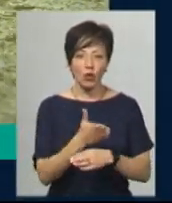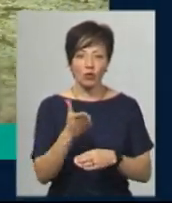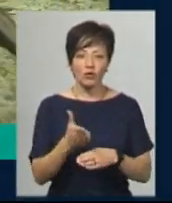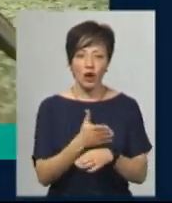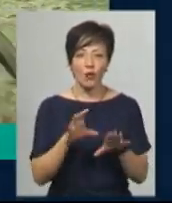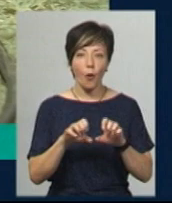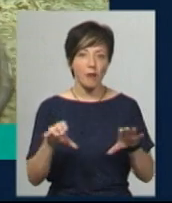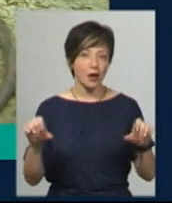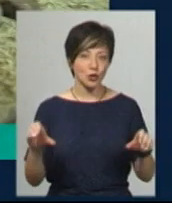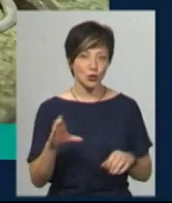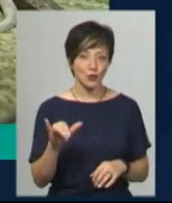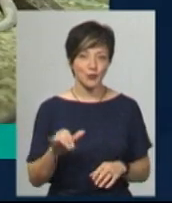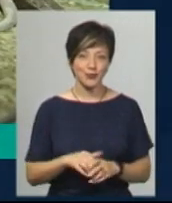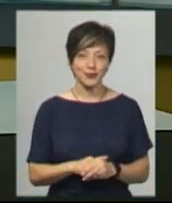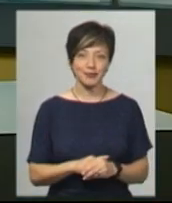з них колбасу.